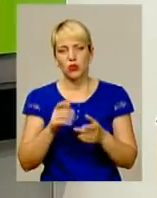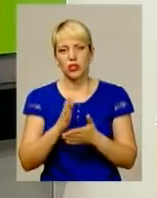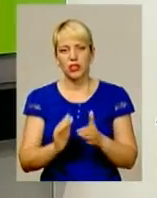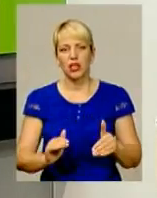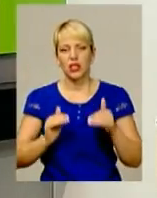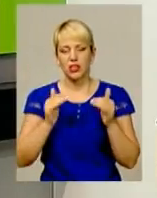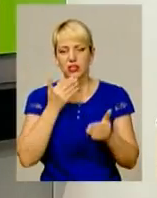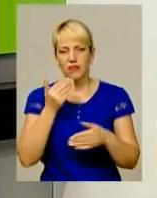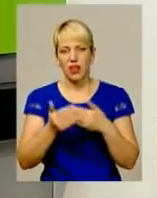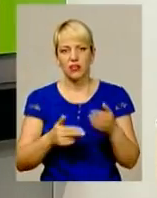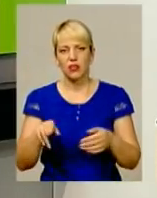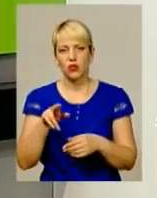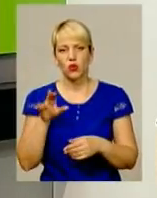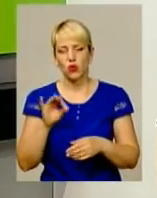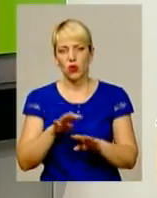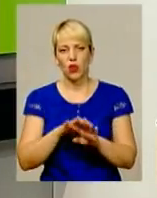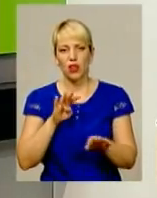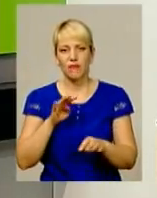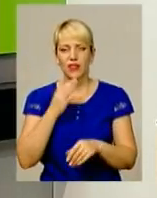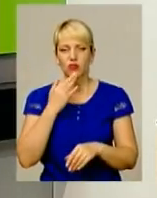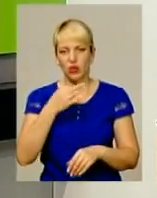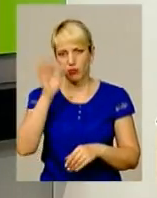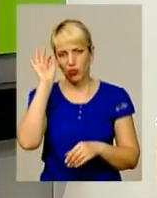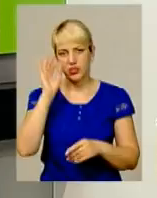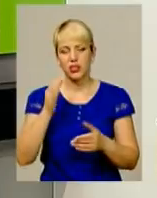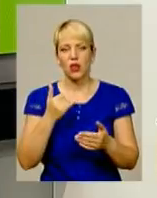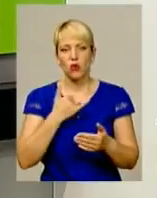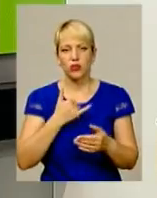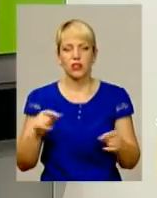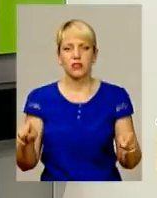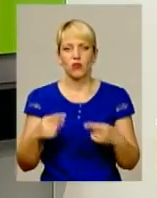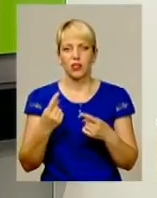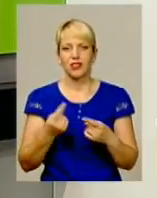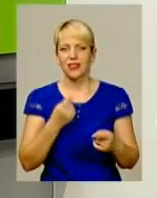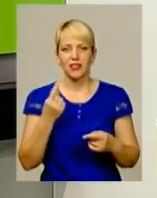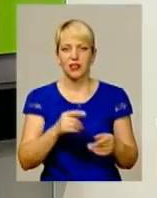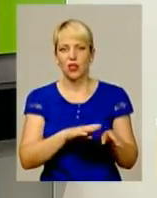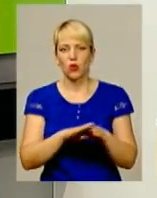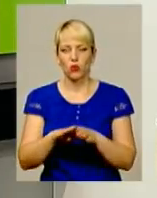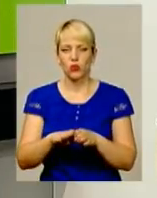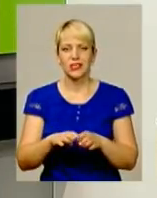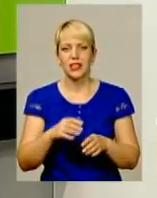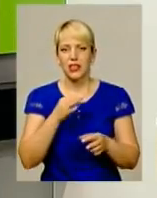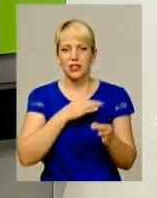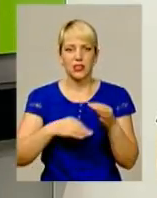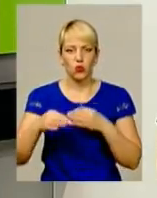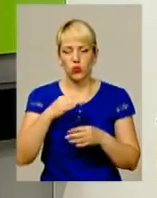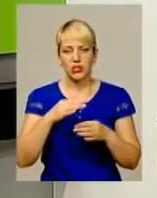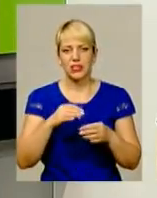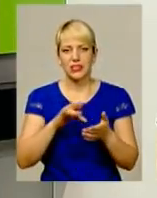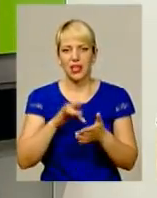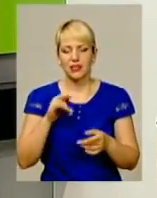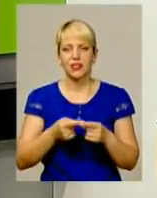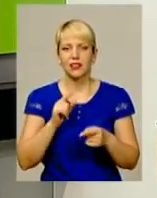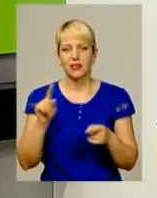звернень до лав Національної поліції. У нас створений єдиний кол-центр, і сьогодні ми констатуємо, що за